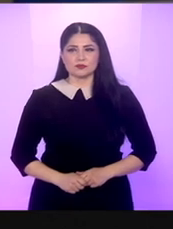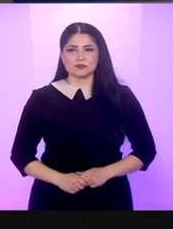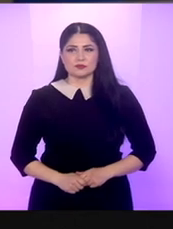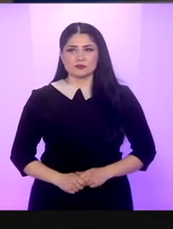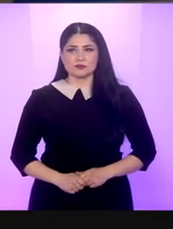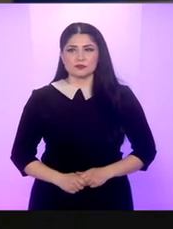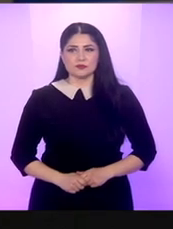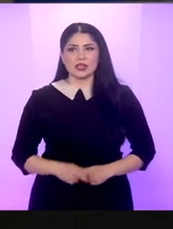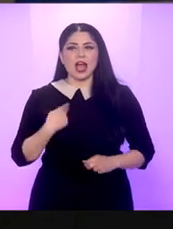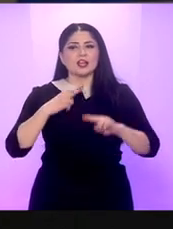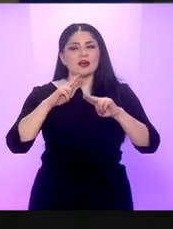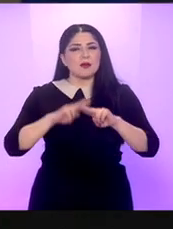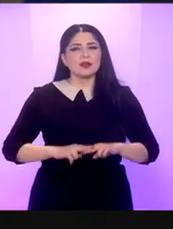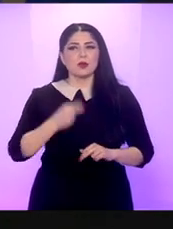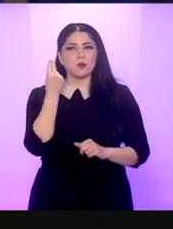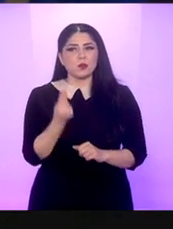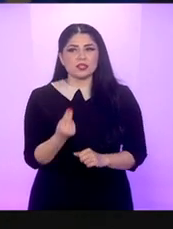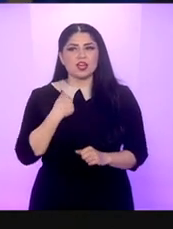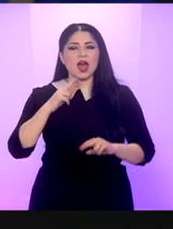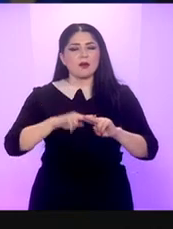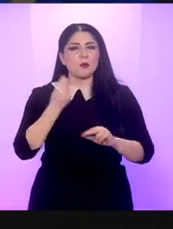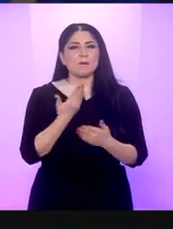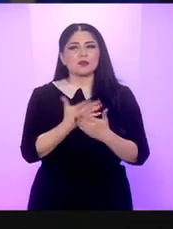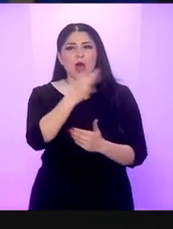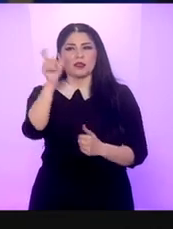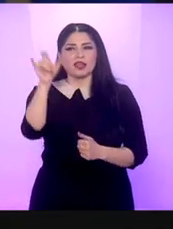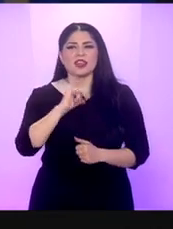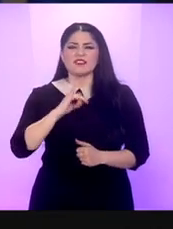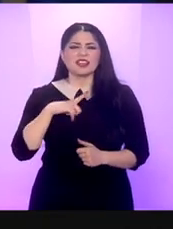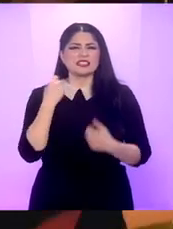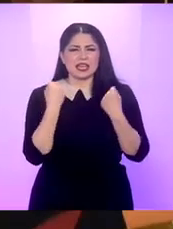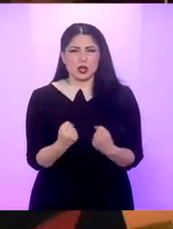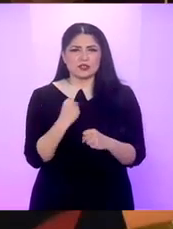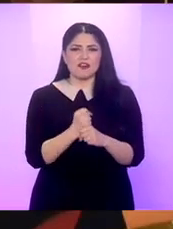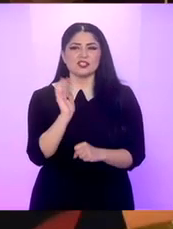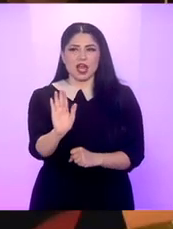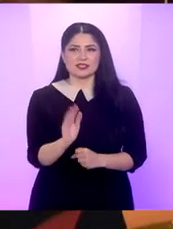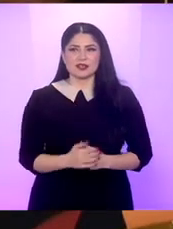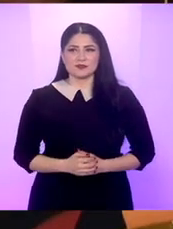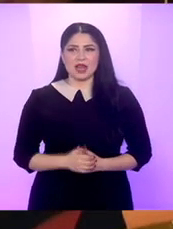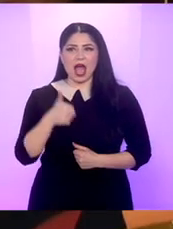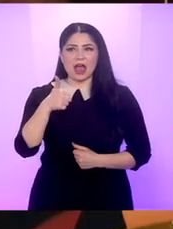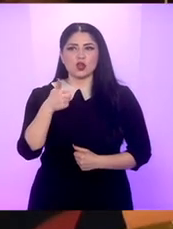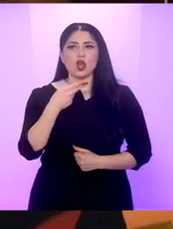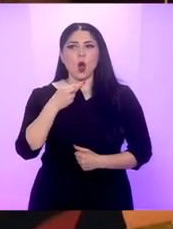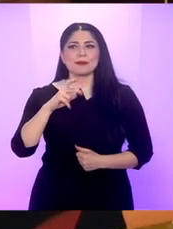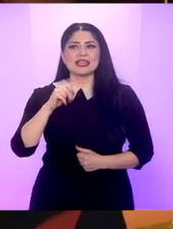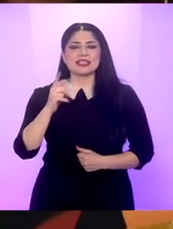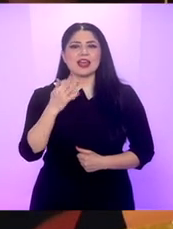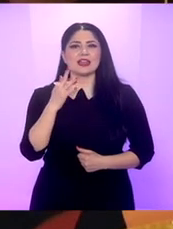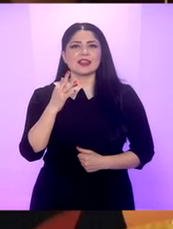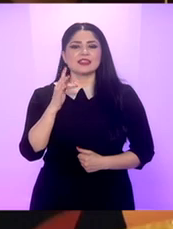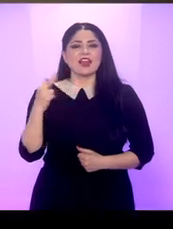and to hold on to the goodness in each other no matter how difficult it is to do that Anthony Hopkins, The Father La